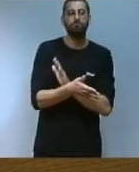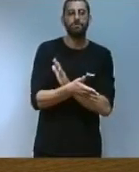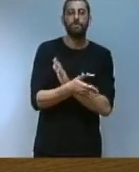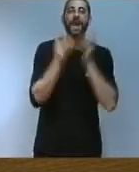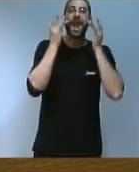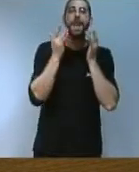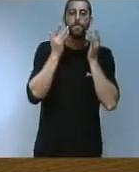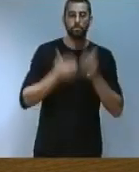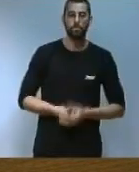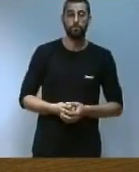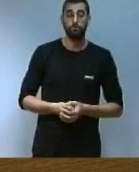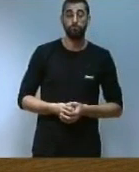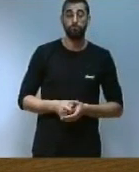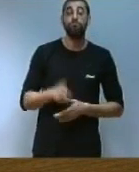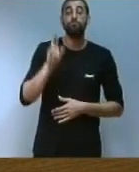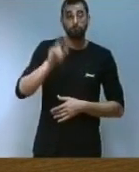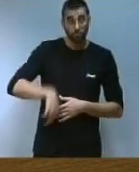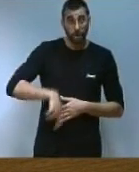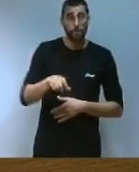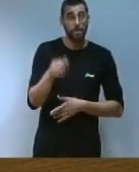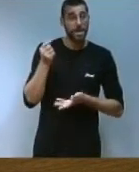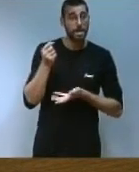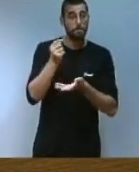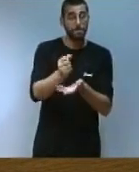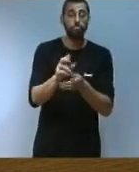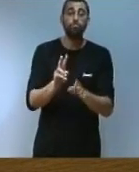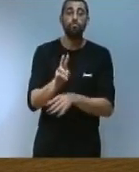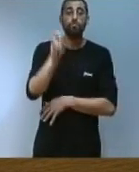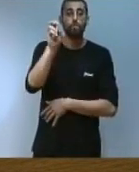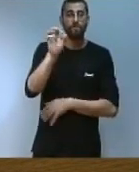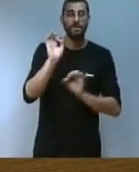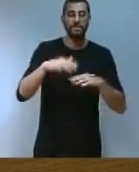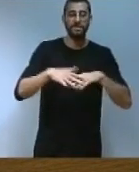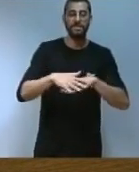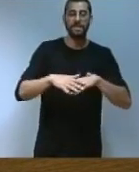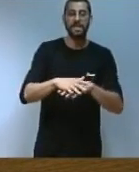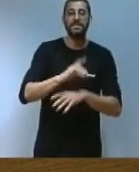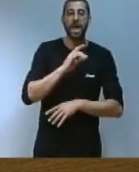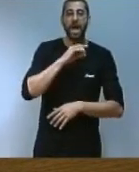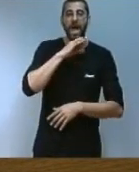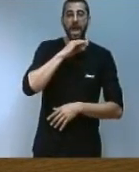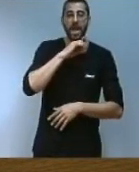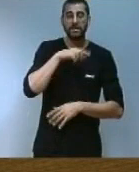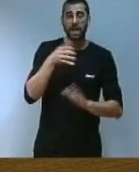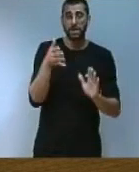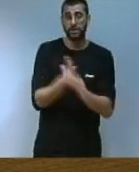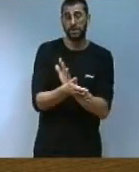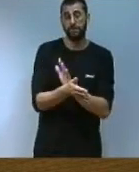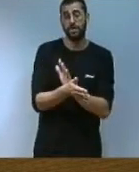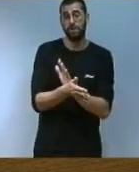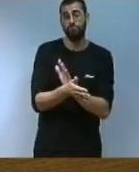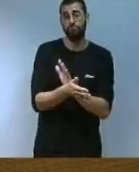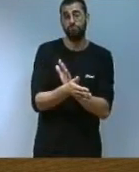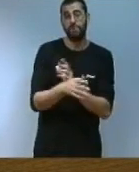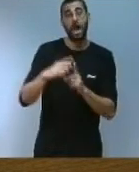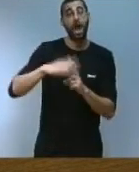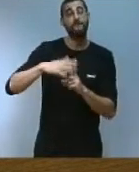També en aquesta mateixa línia aprovarem noves inversions en la xarxa de distribució elèctrica en nivells de tensió que afavoreixin la reducció de la